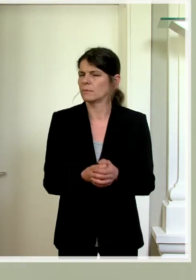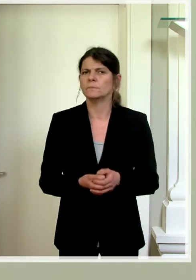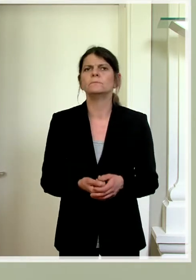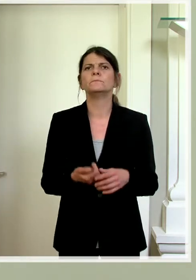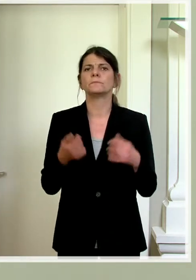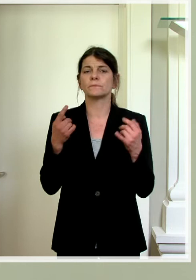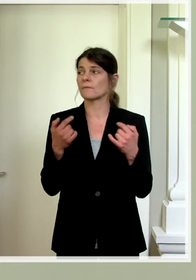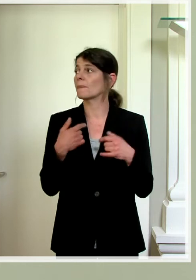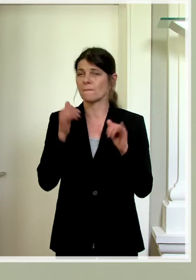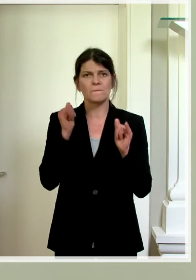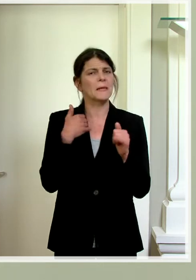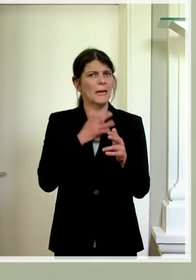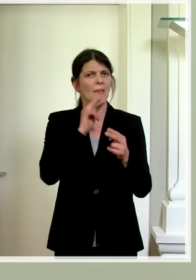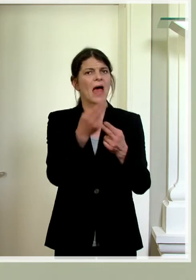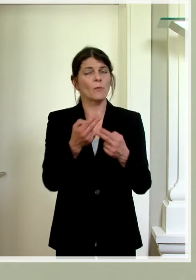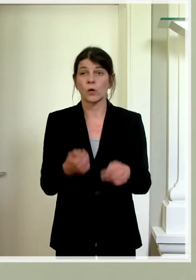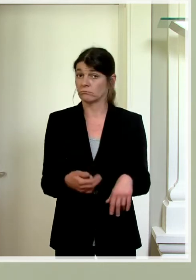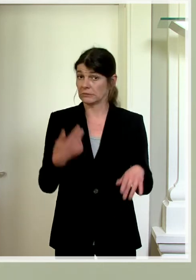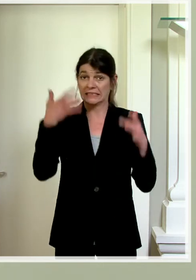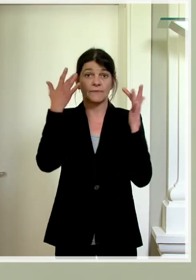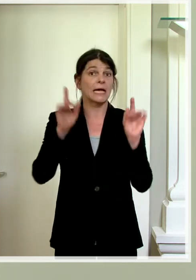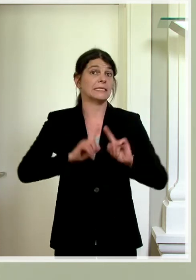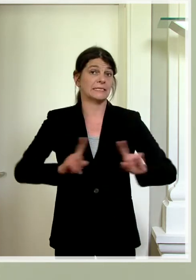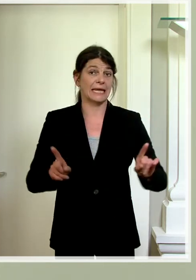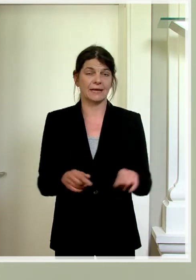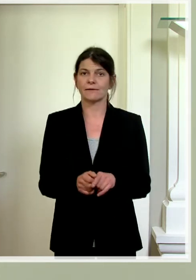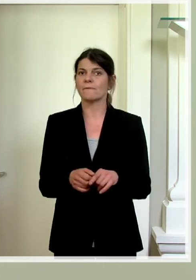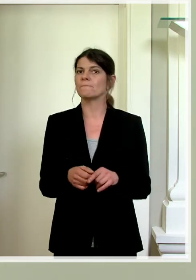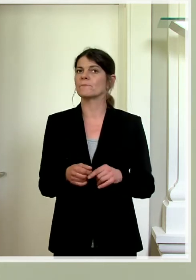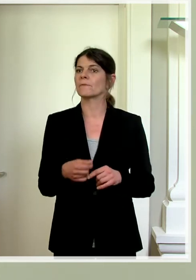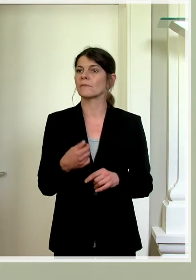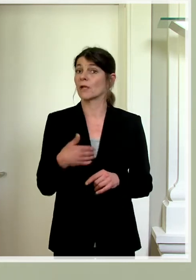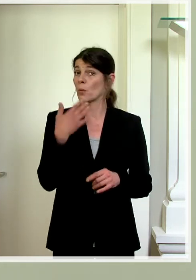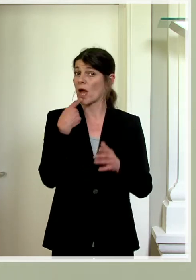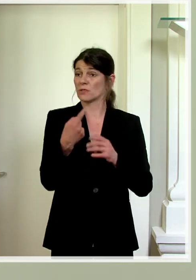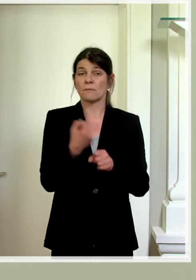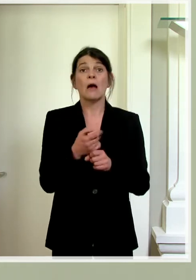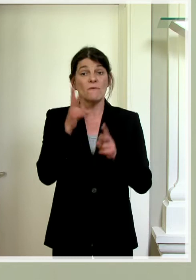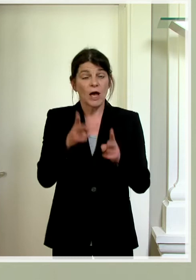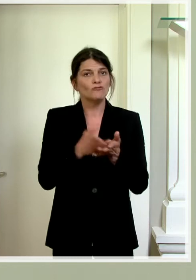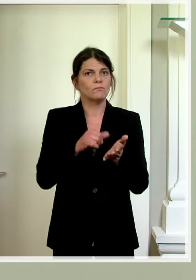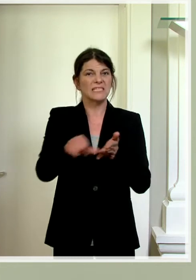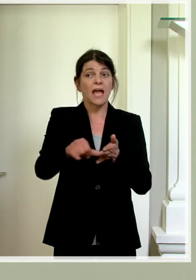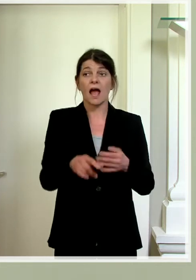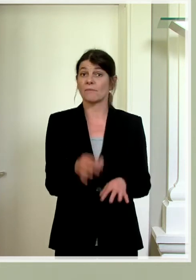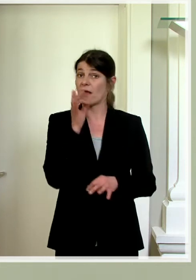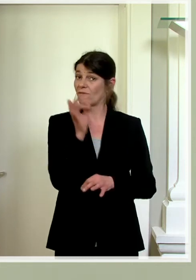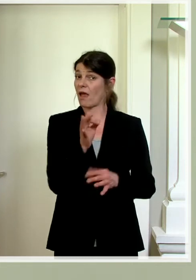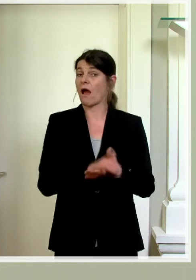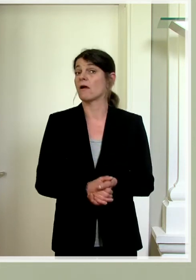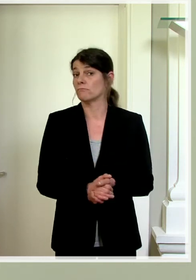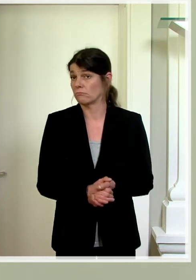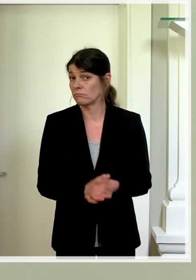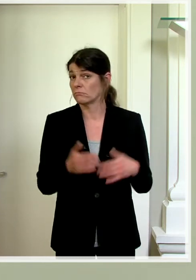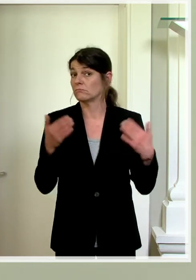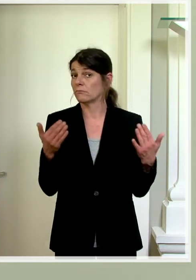Ja, kann ich gerne etwas dazu sagen. Ich weiß nicht und ich habe, glaube ich, auch keine Aussage gemacht, ob schon ausbezahlt wurde. Die Frage ist, bekommen Casinos